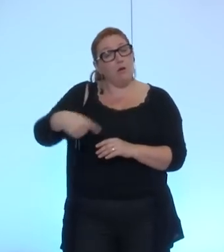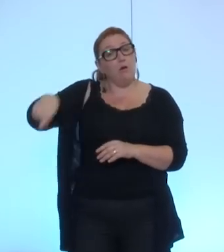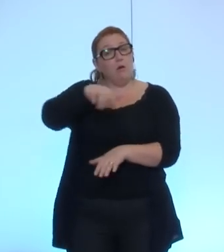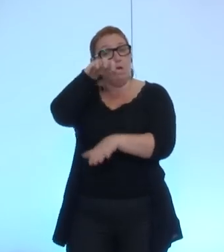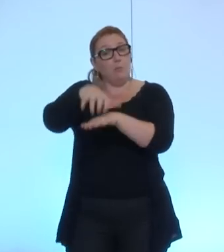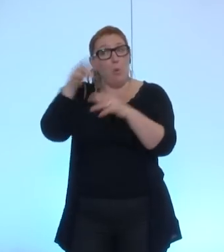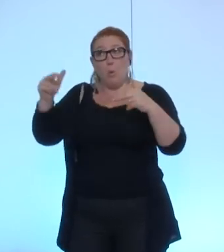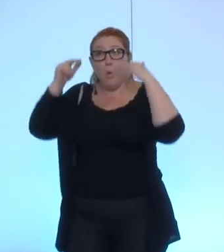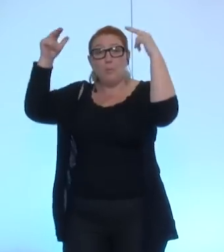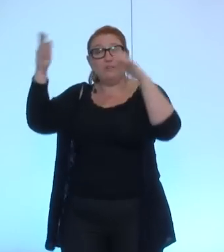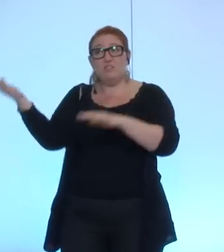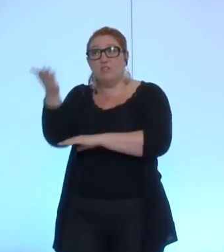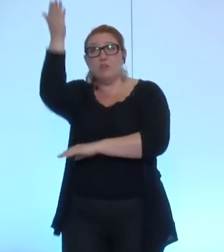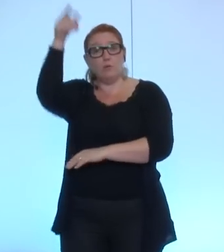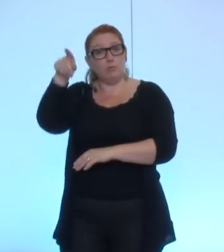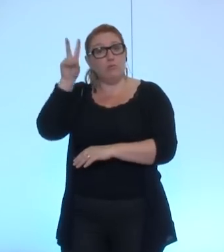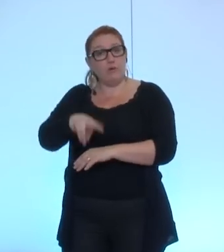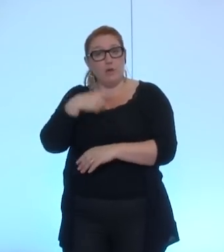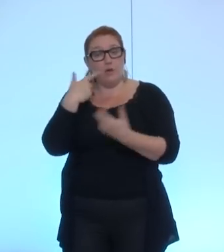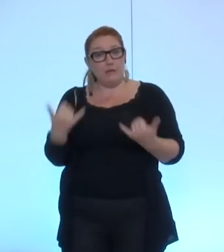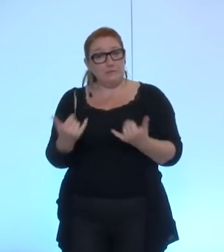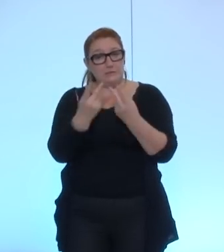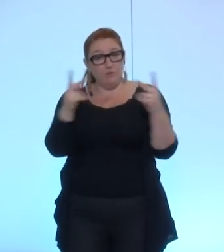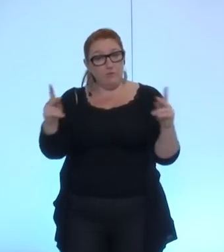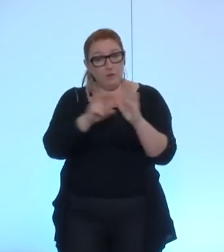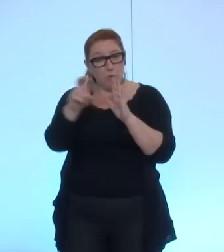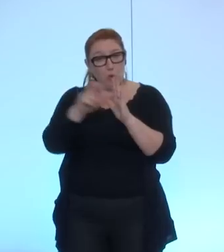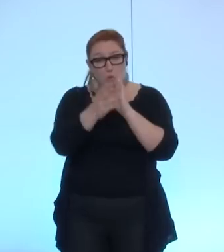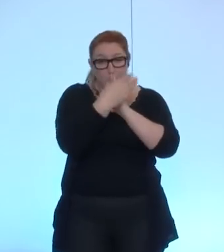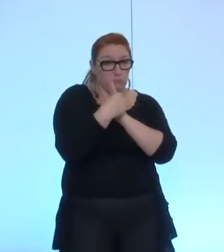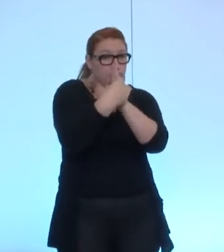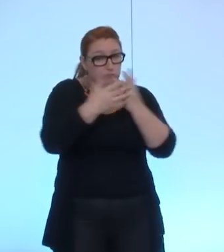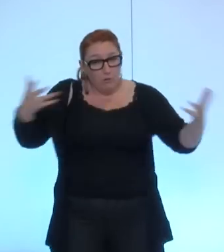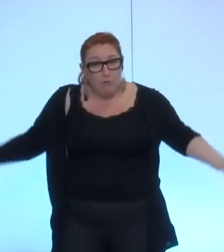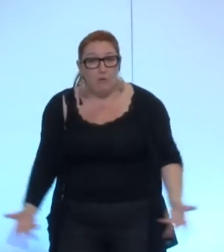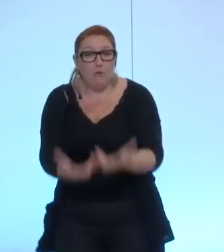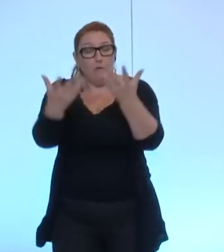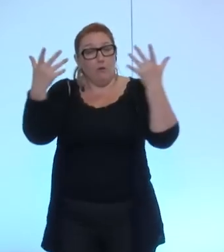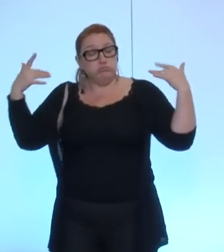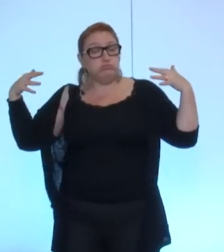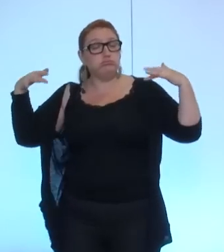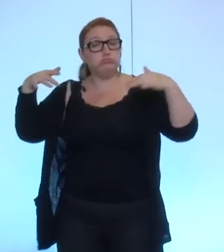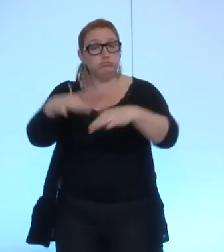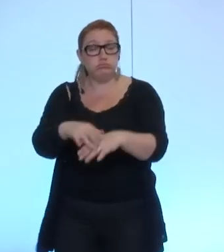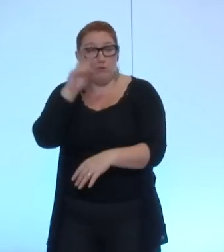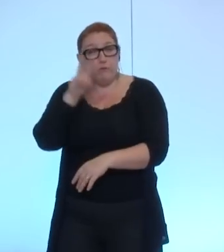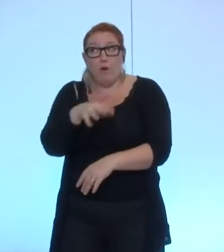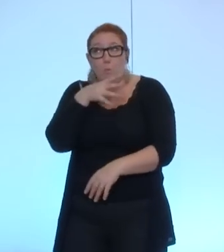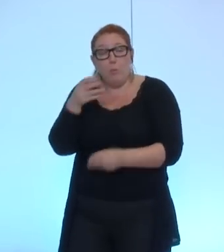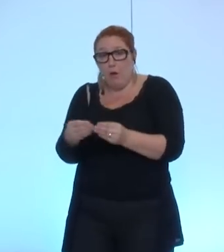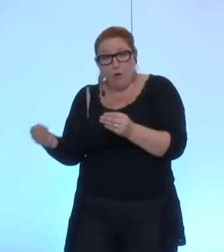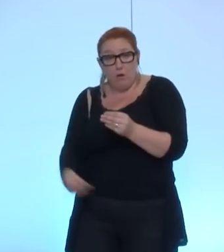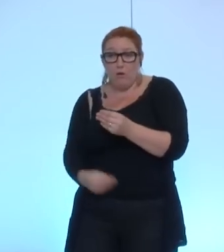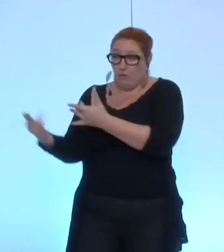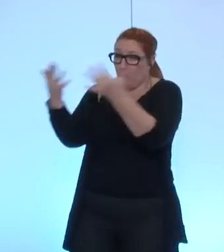compétitivité ont apporté un rayonnement, un dynamisme pour notre ville et que cela, ne peut pas le nier et les chiffres le confirment. Je